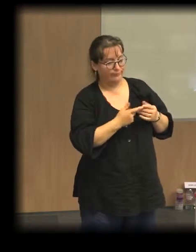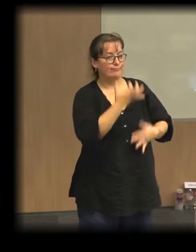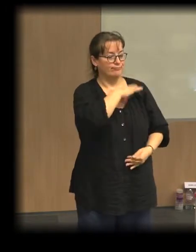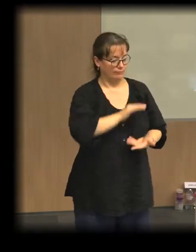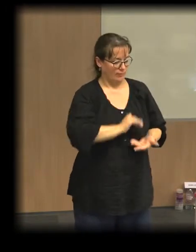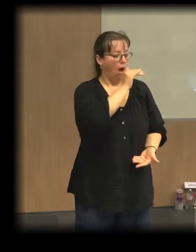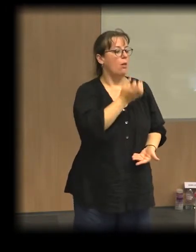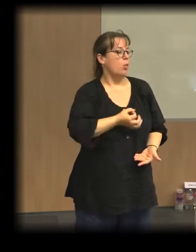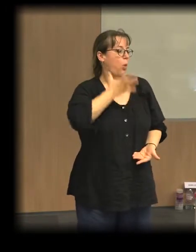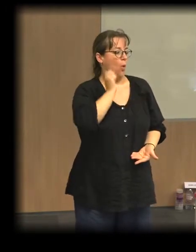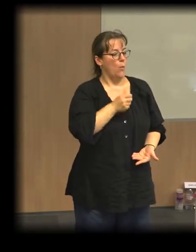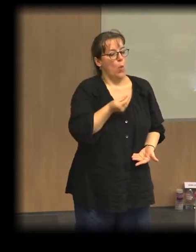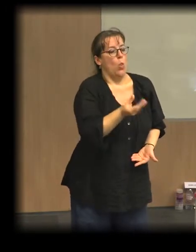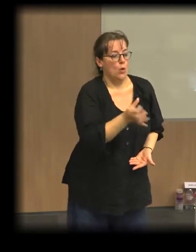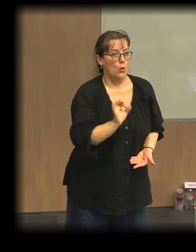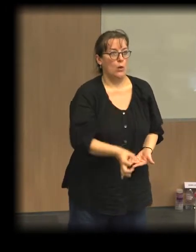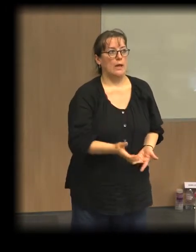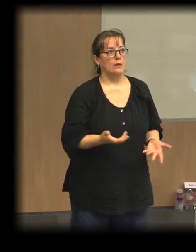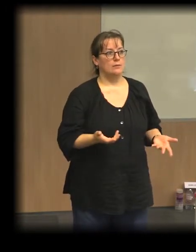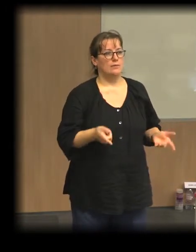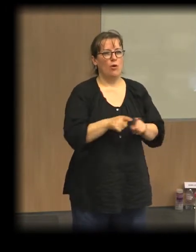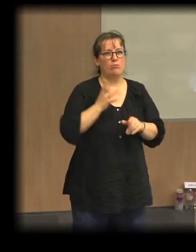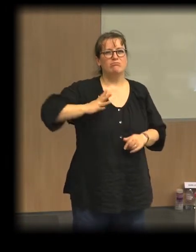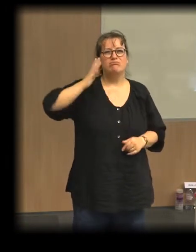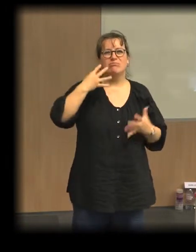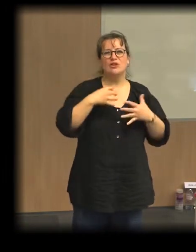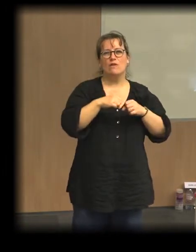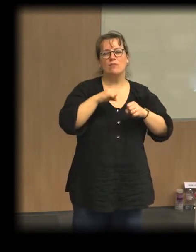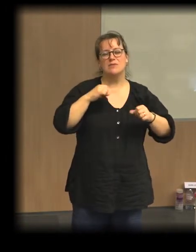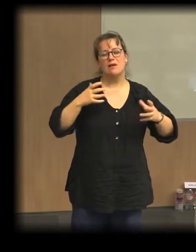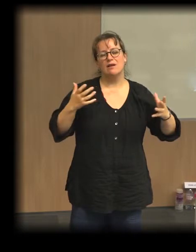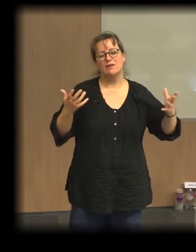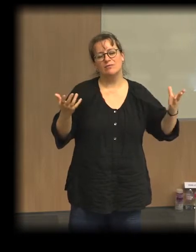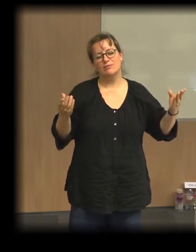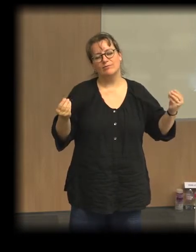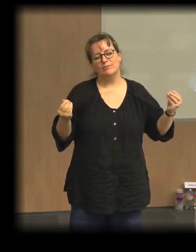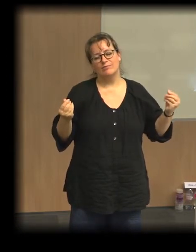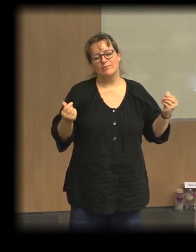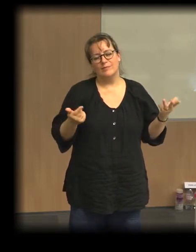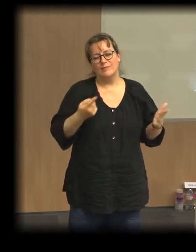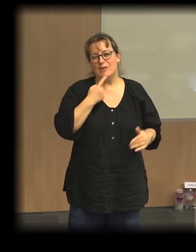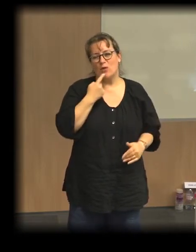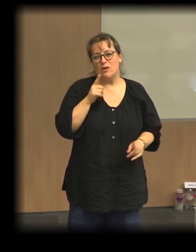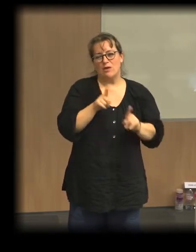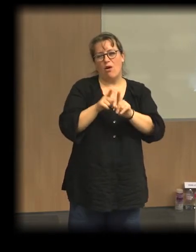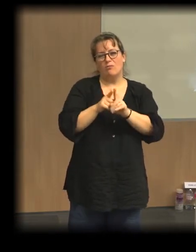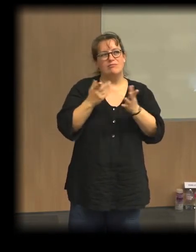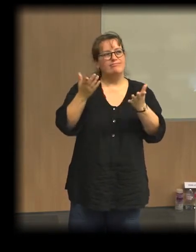donc on a finalement une manière de soustraire au domaine